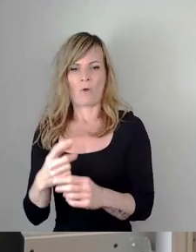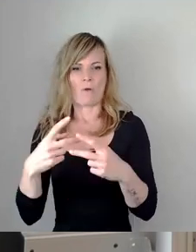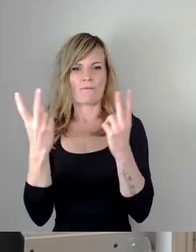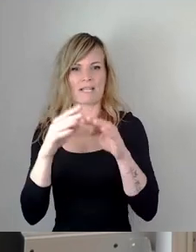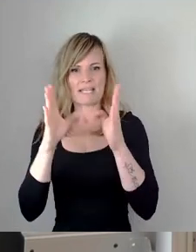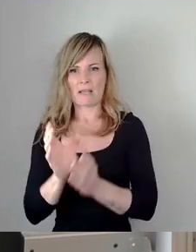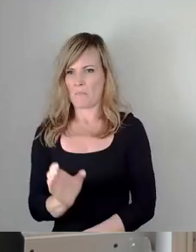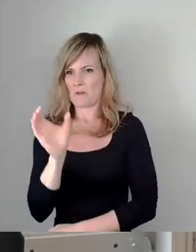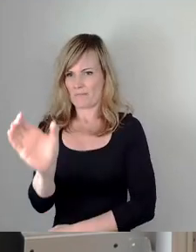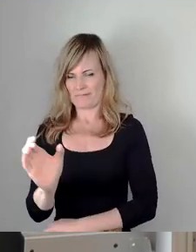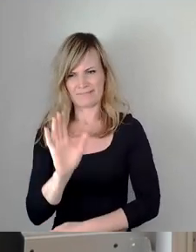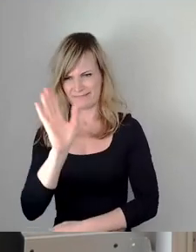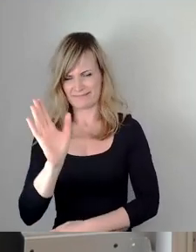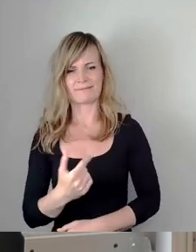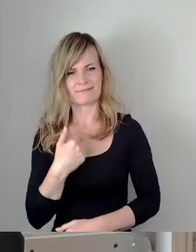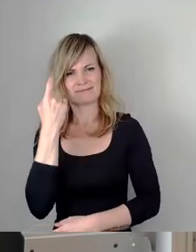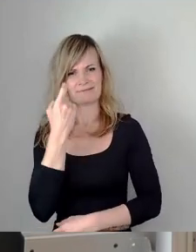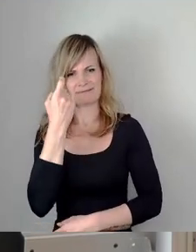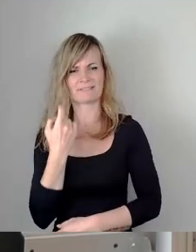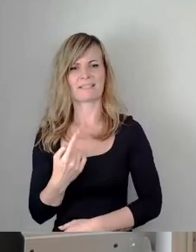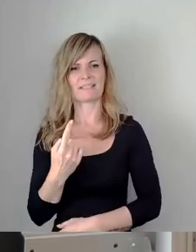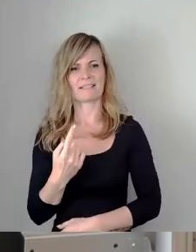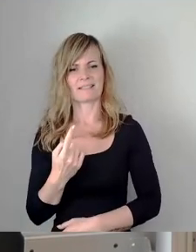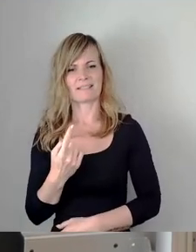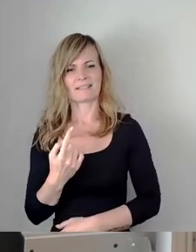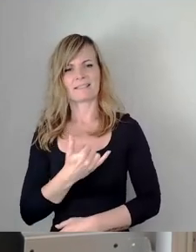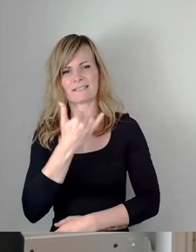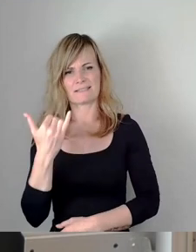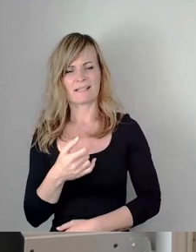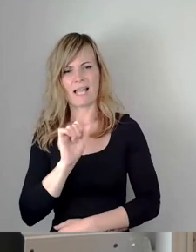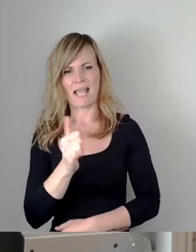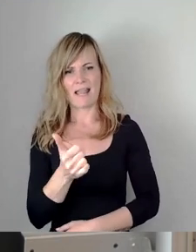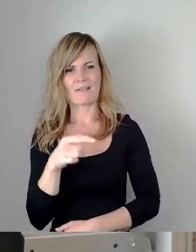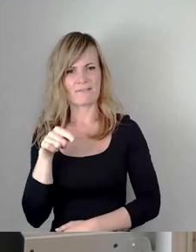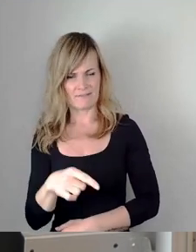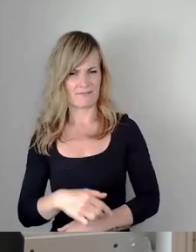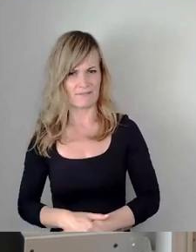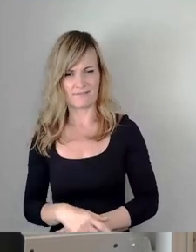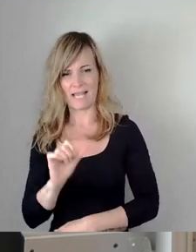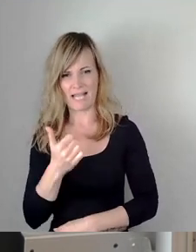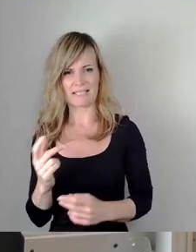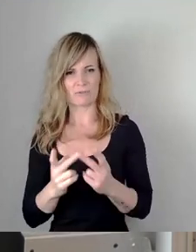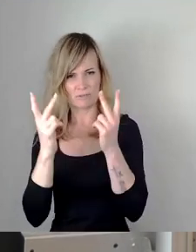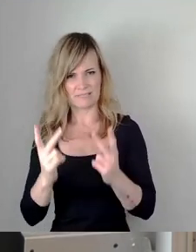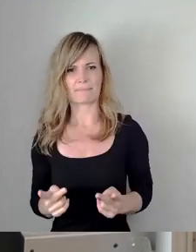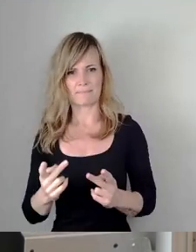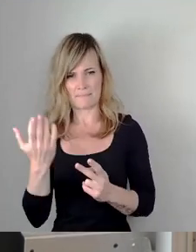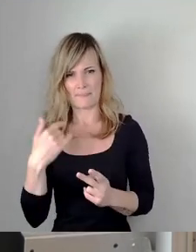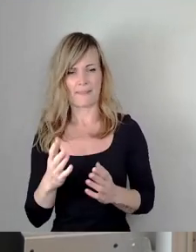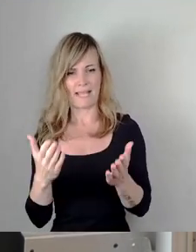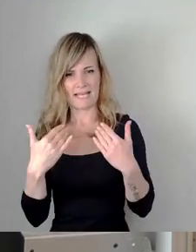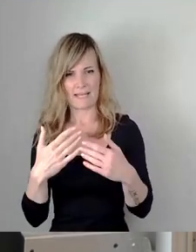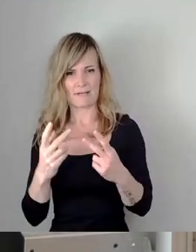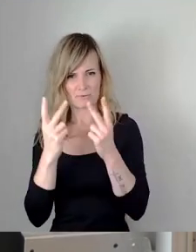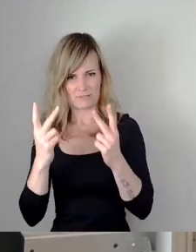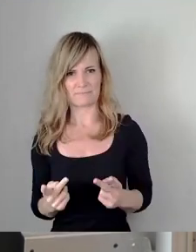gewundert, dass das im Jahre 11 nach dem ersten Energie- und Klimaschutzkonzept in dieser Stadt noch nicht der Fall ist. Dass es dazu eine Förderung